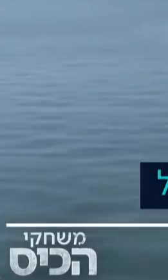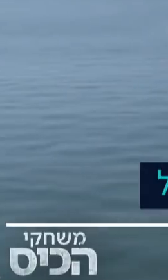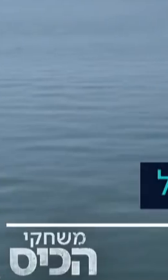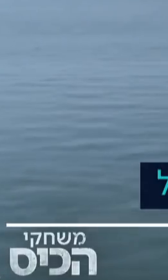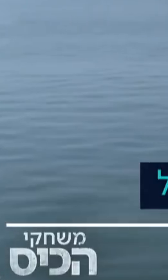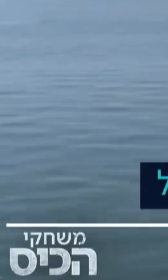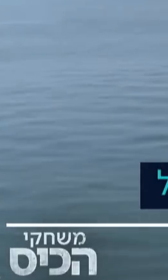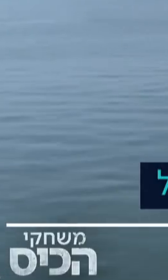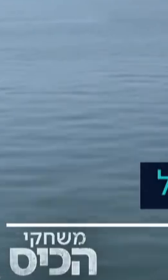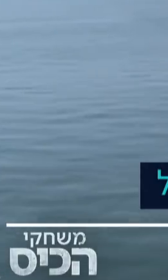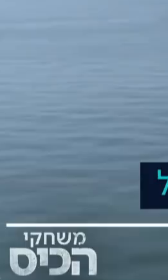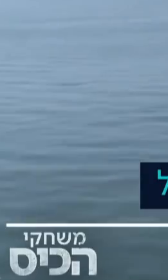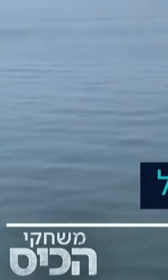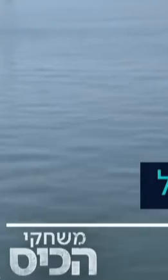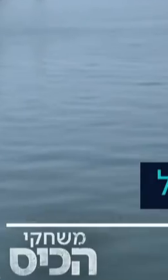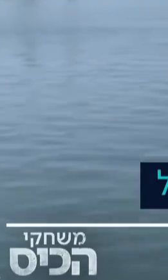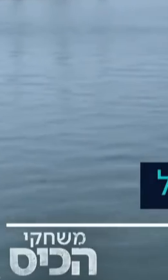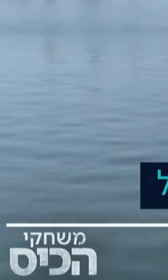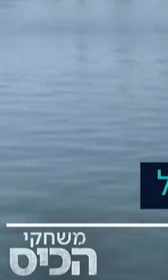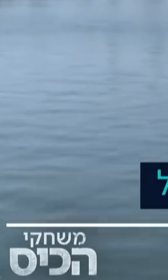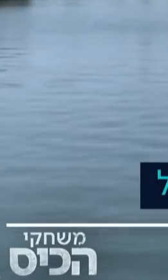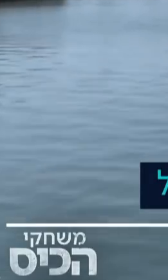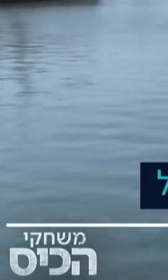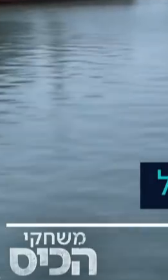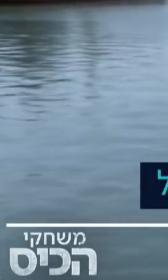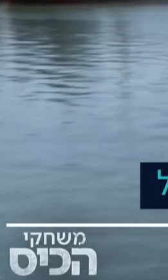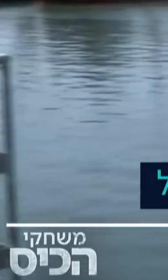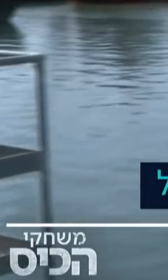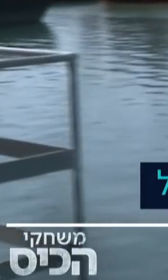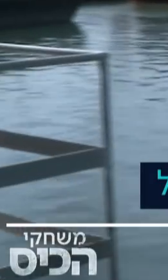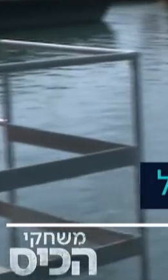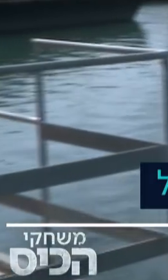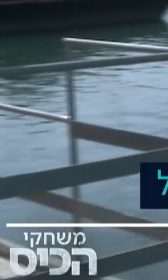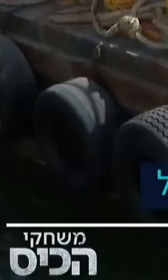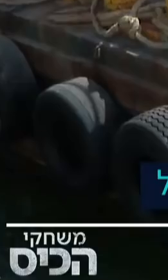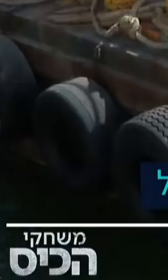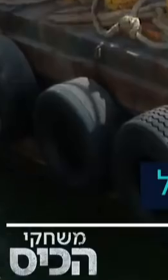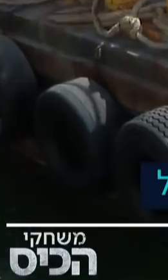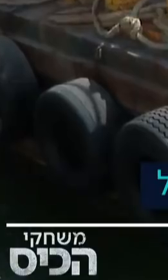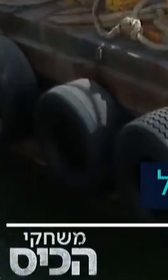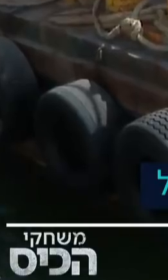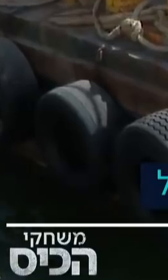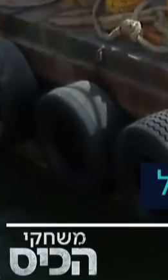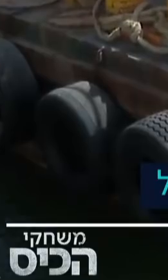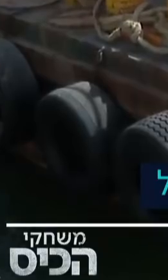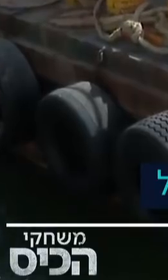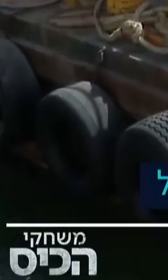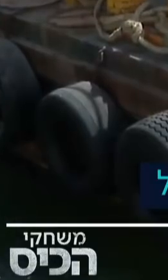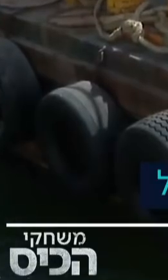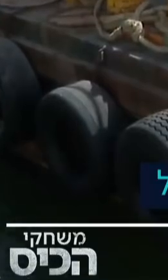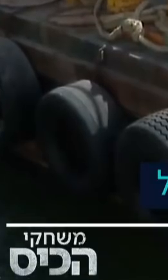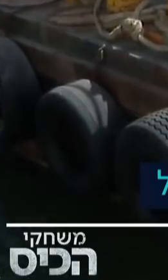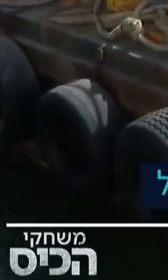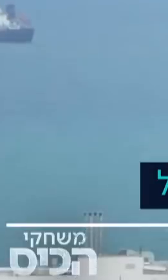החברה 103 מיליון שקלים. בנמל מסבירים את הפער הזה בעובדה ששנת הקורונה גרמה להוצאות גבוהות במיוחד